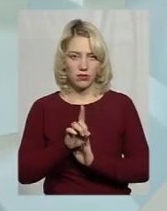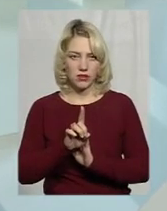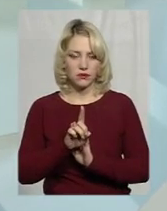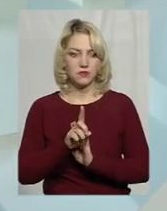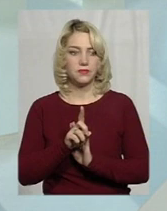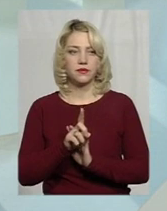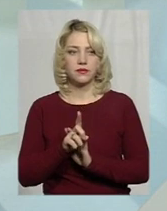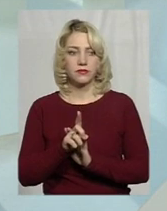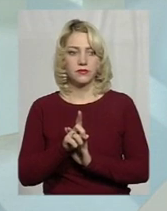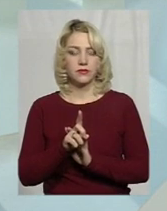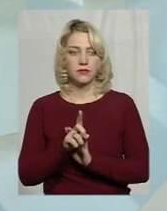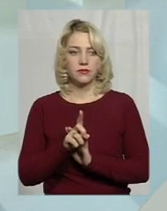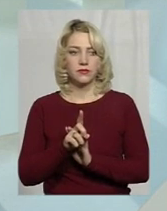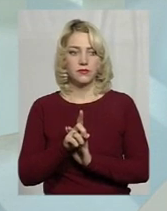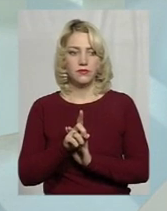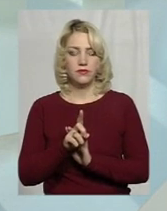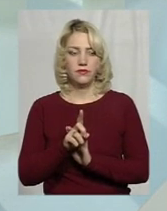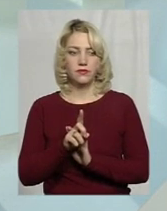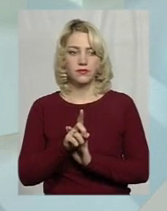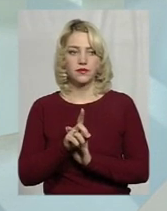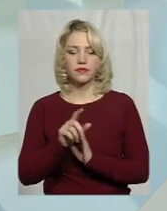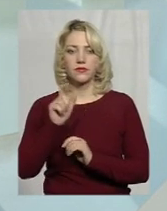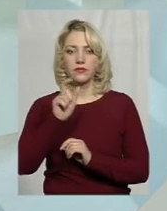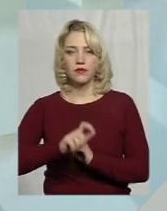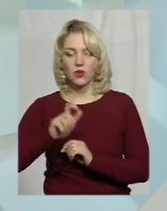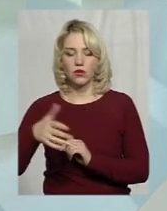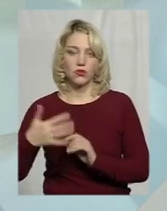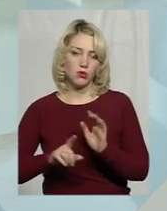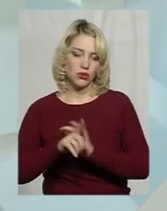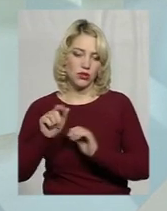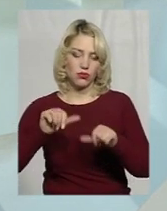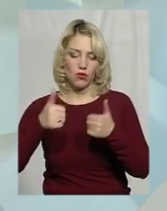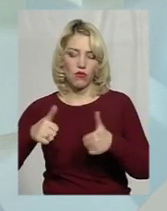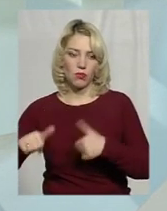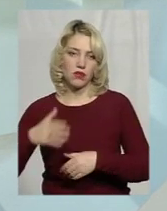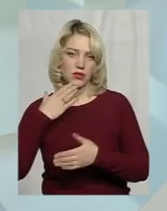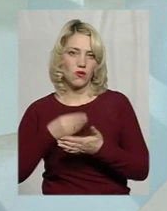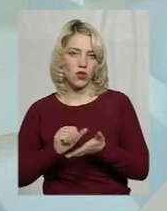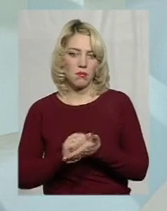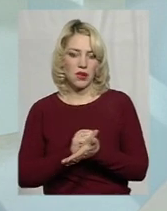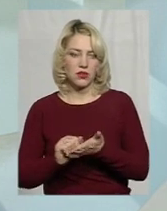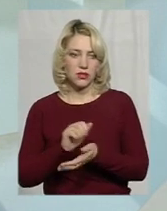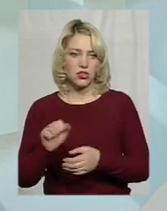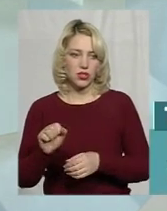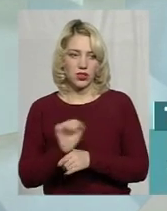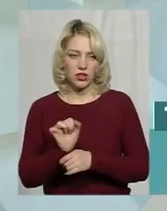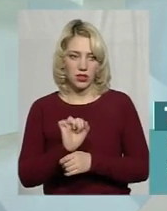Тобто, якби люди починають оформляти ці машини. Розуміють, напевне, що є